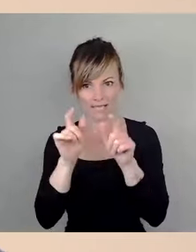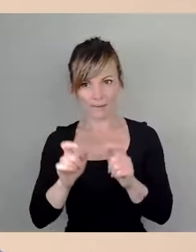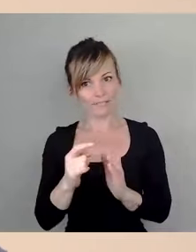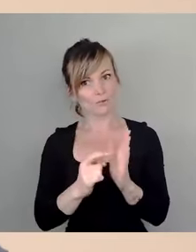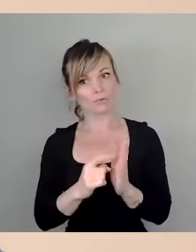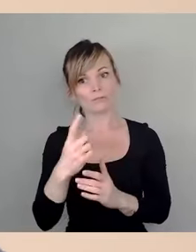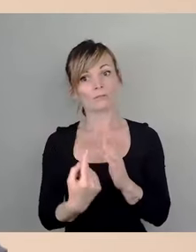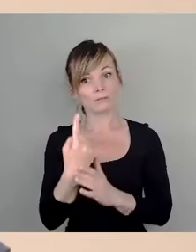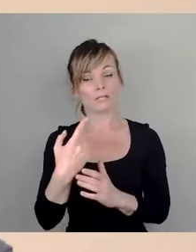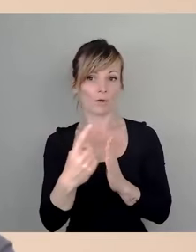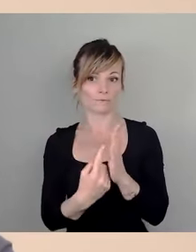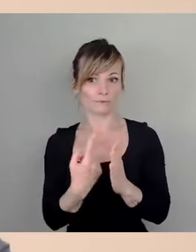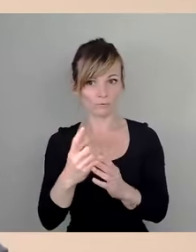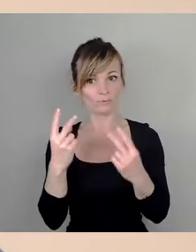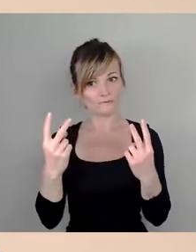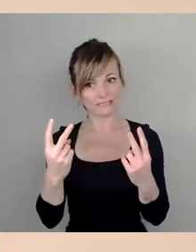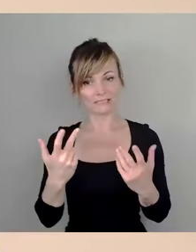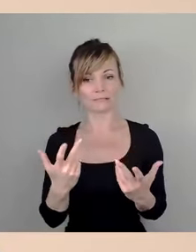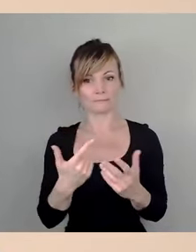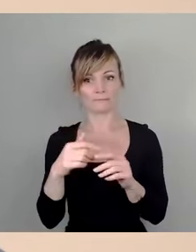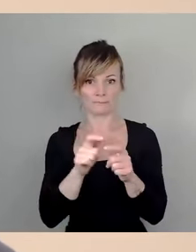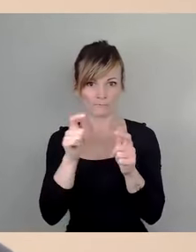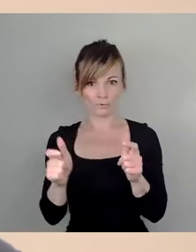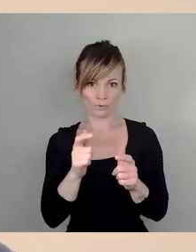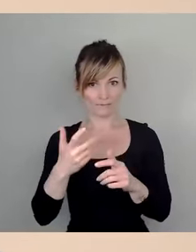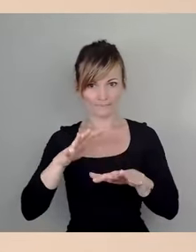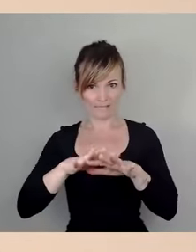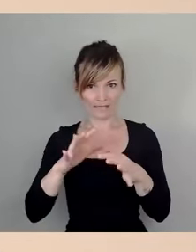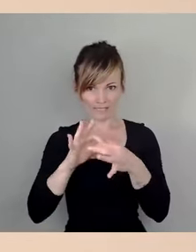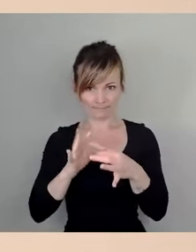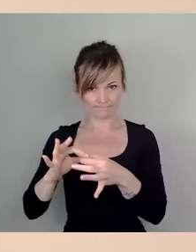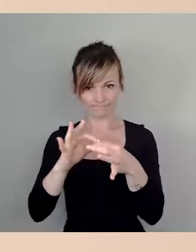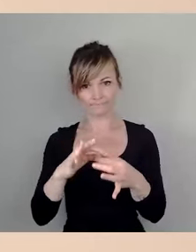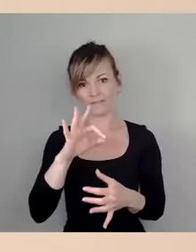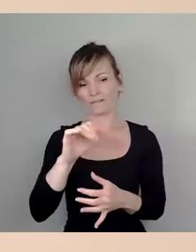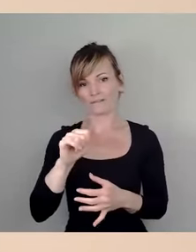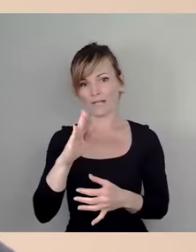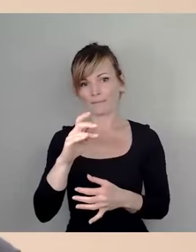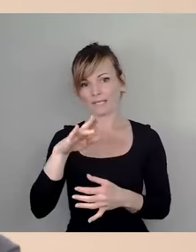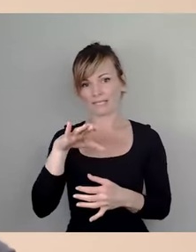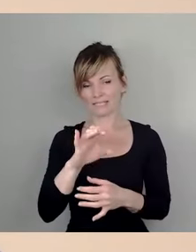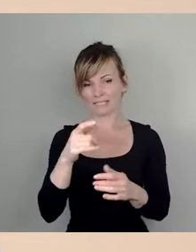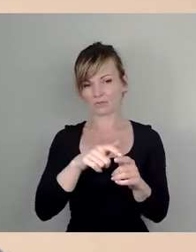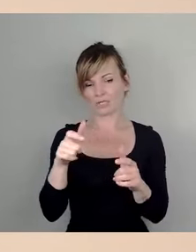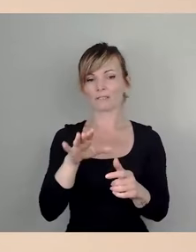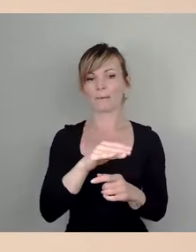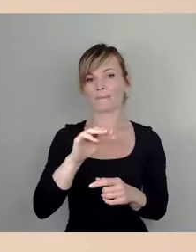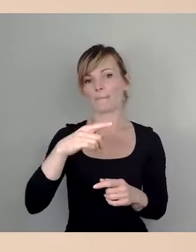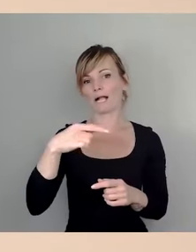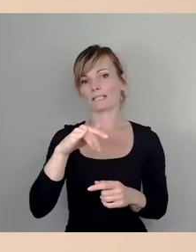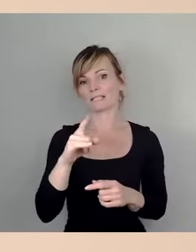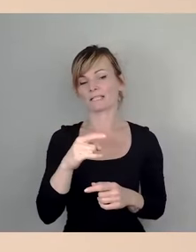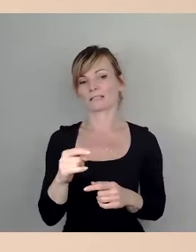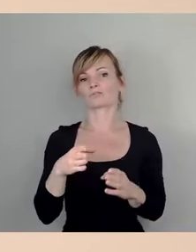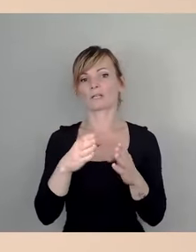sein, diese wichtigen Brücken im Netz. Die Fabrieststraße ist ja mit der Magazinstraße dann auch die Umleitungsstrecke für die Brücke